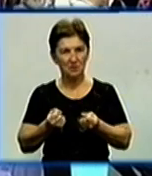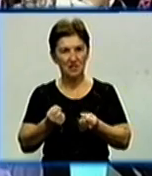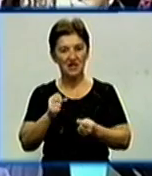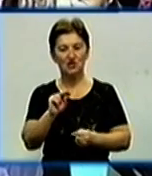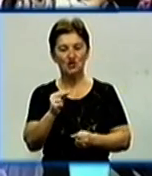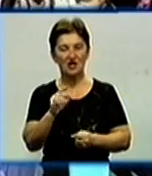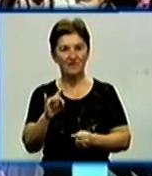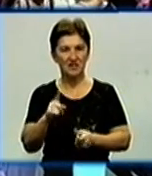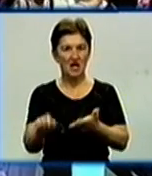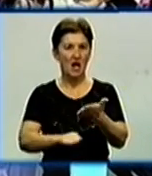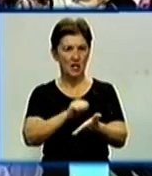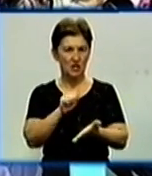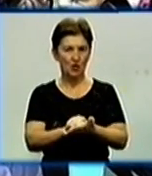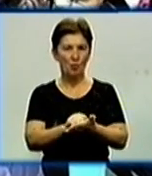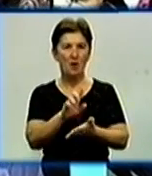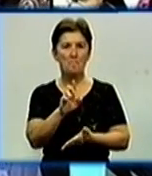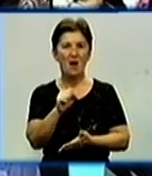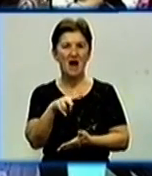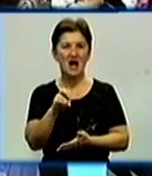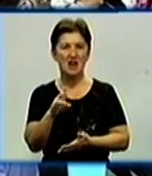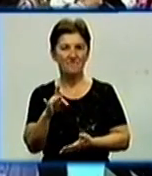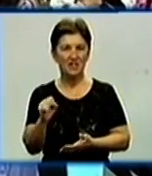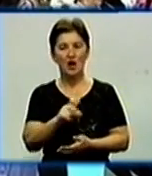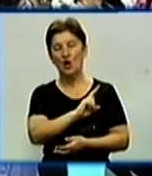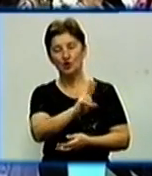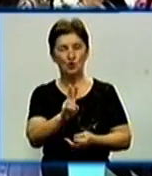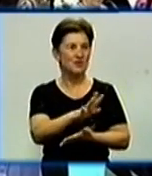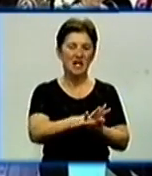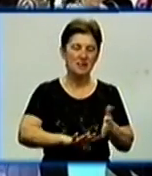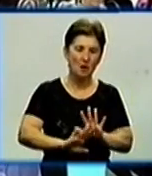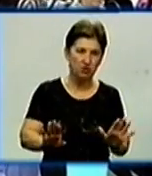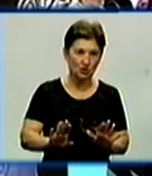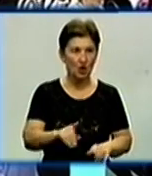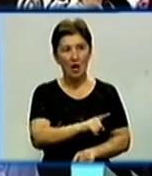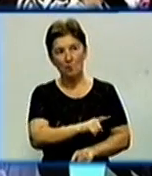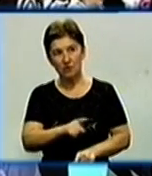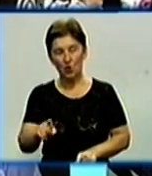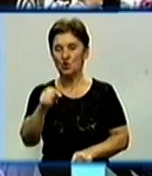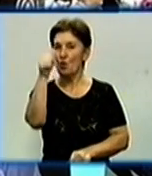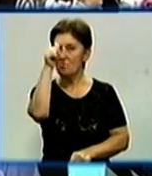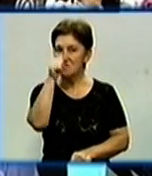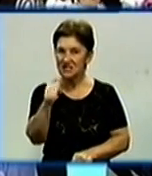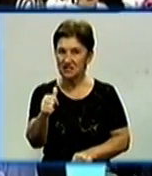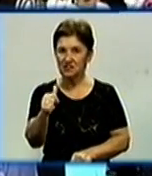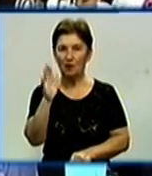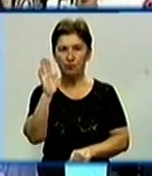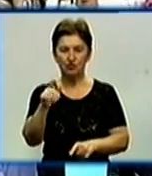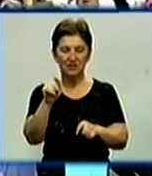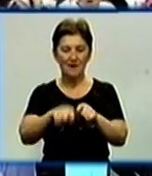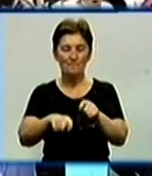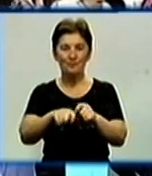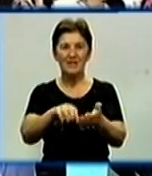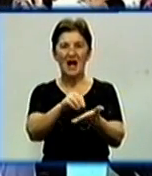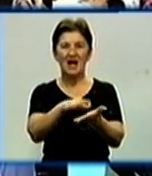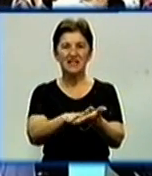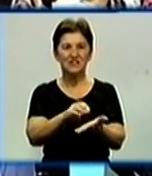місяці дипломи бакалавра. Хтось не продовжує навчання. Протягом місяця вони будуть атестовані в первинні офіцерські